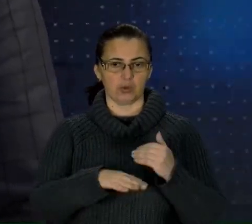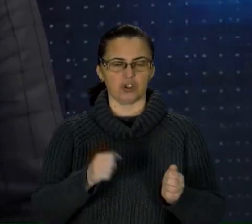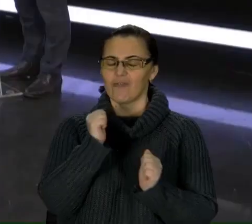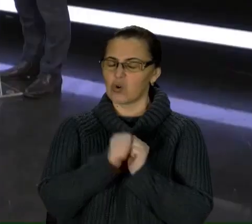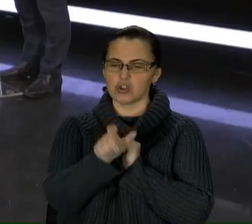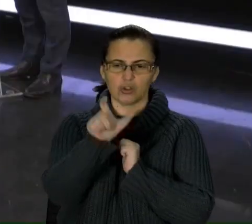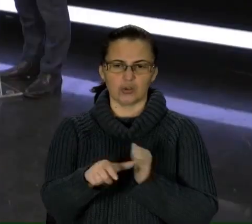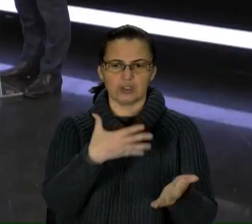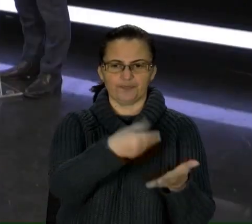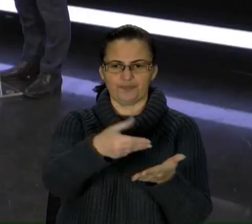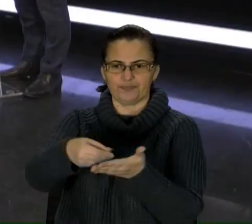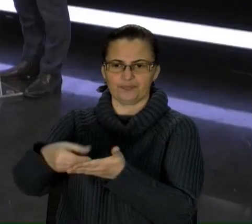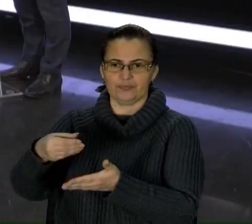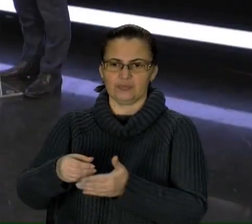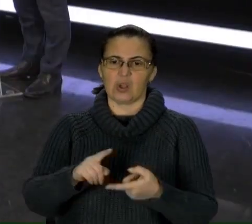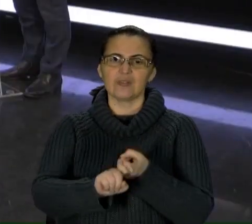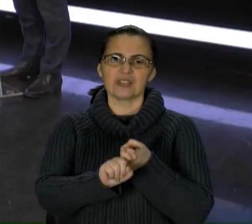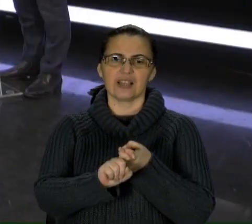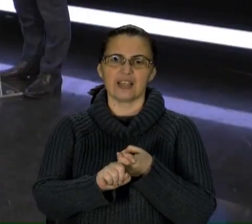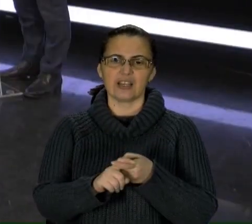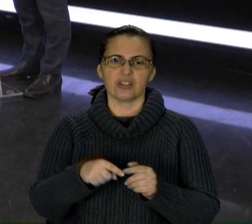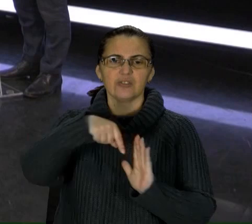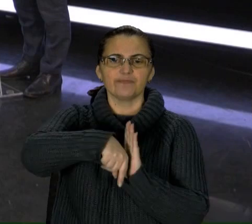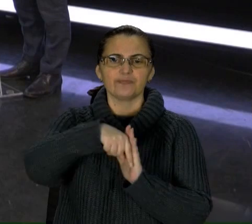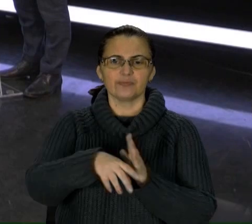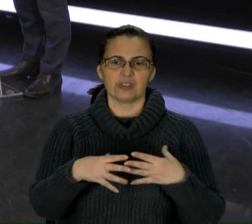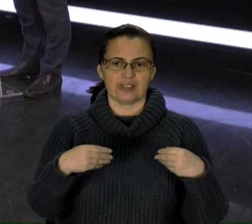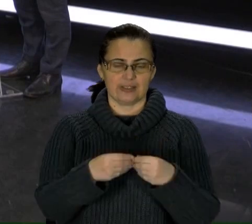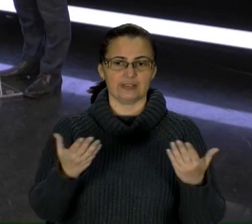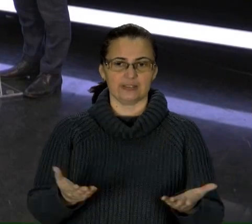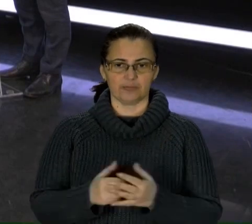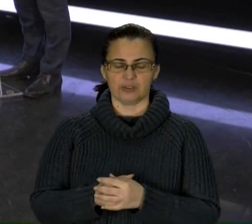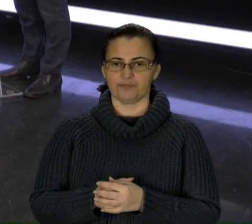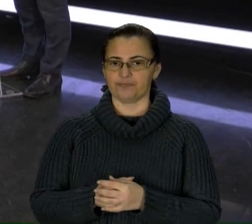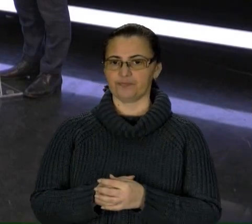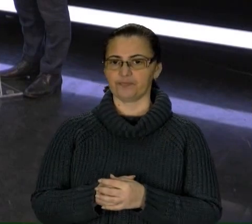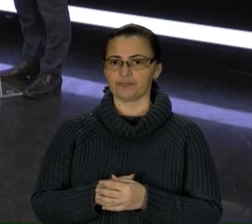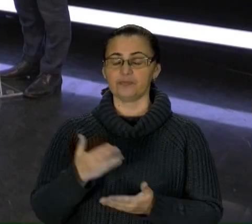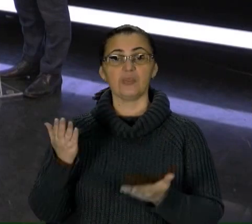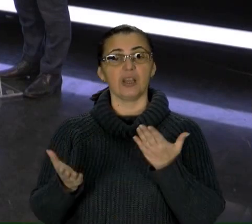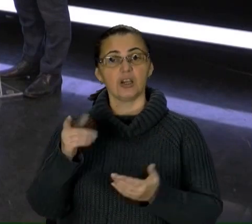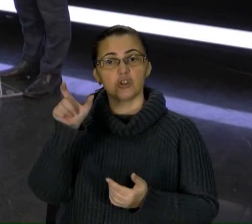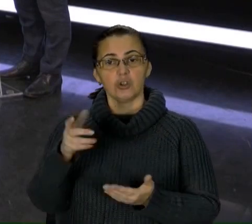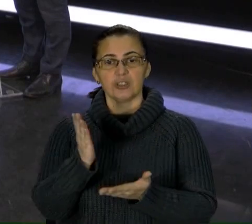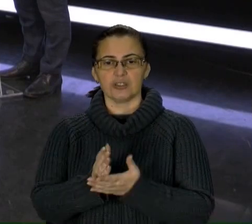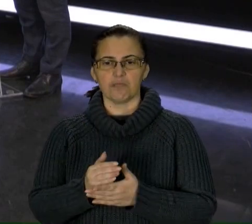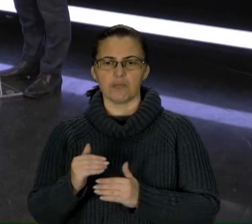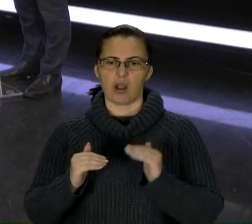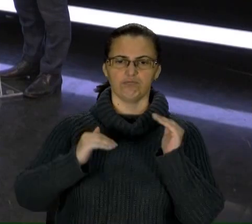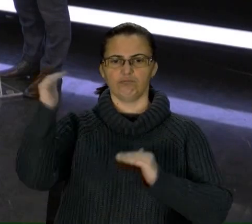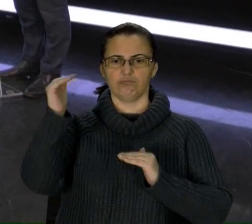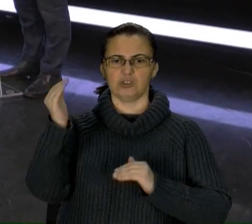розумієте? Залежить від складу сім Від складу сім'ї, звичайно. Перший варіант. Другий варіант, якщо людина має надто високі доходи, тобто, більше 10